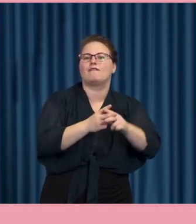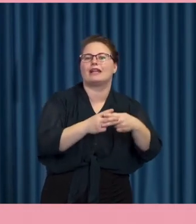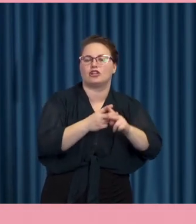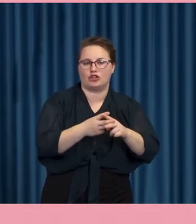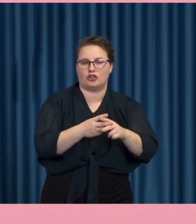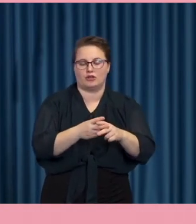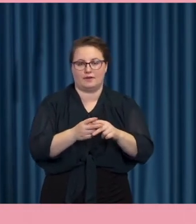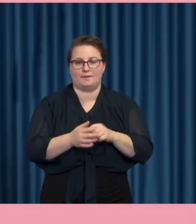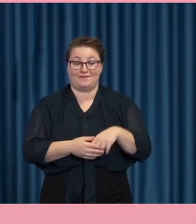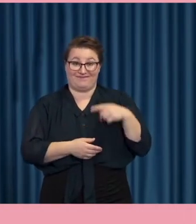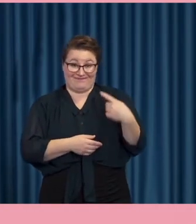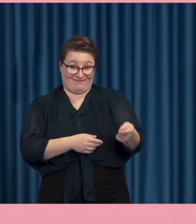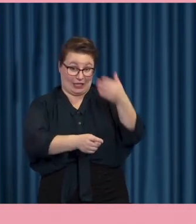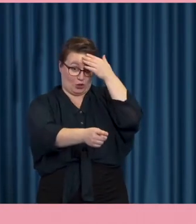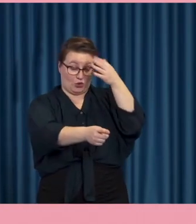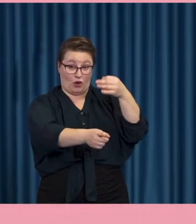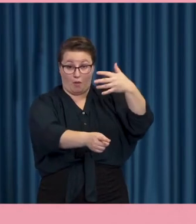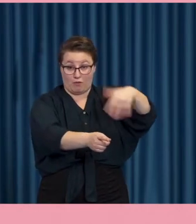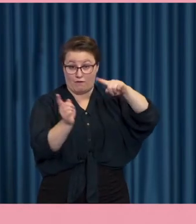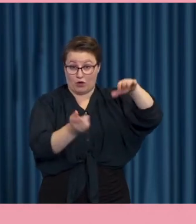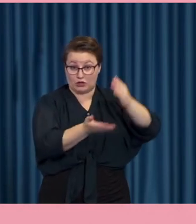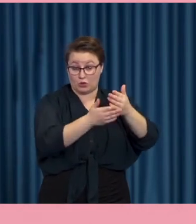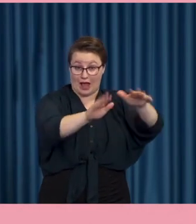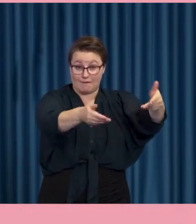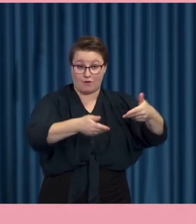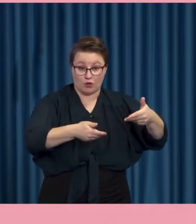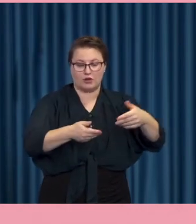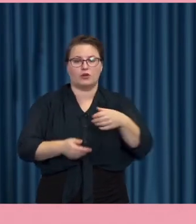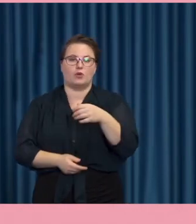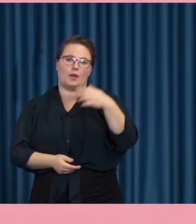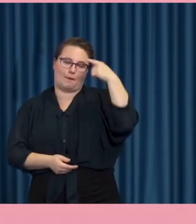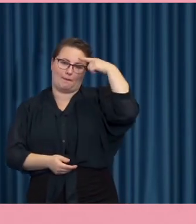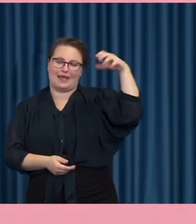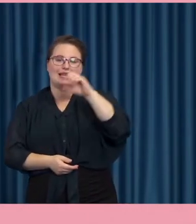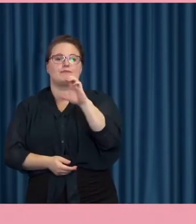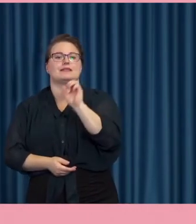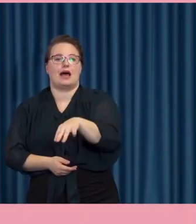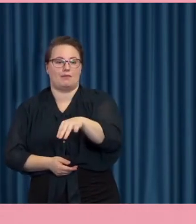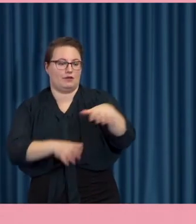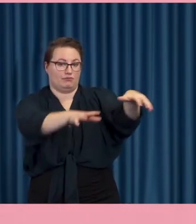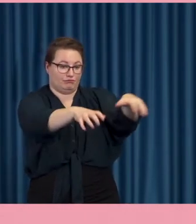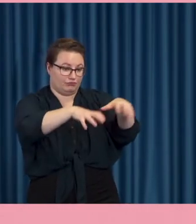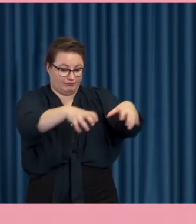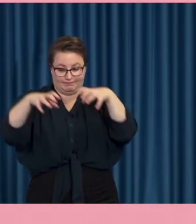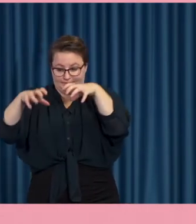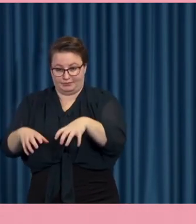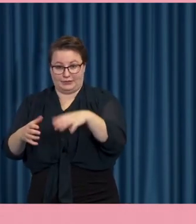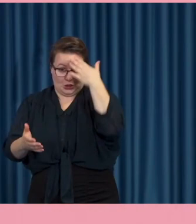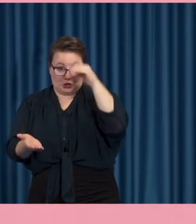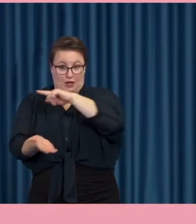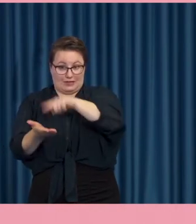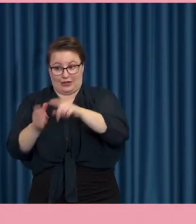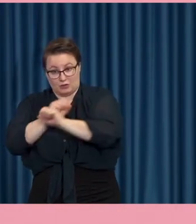Och den kunskapen ska nu Begripsam hjälpa till och sprida till alla. Så det hoppas jag mycket på.